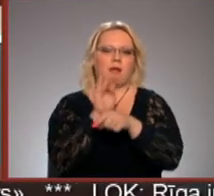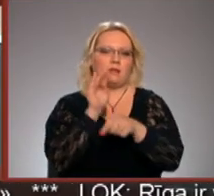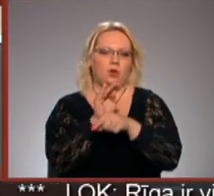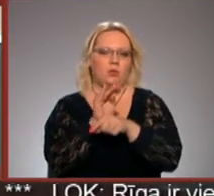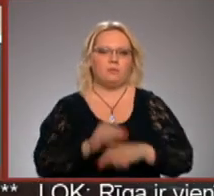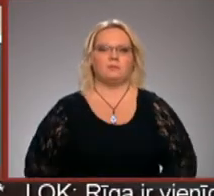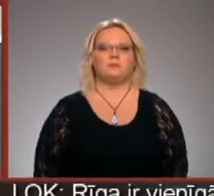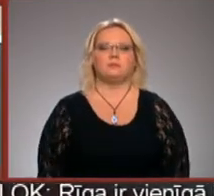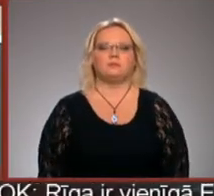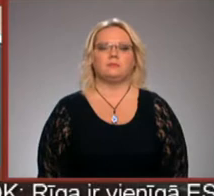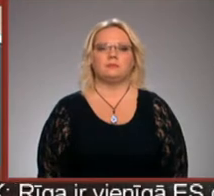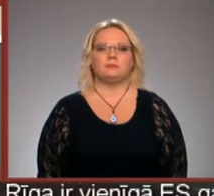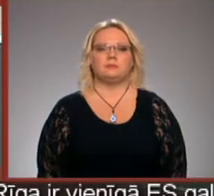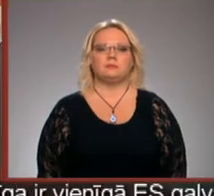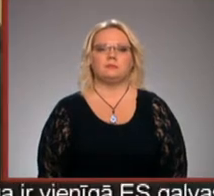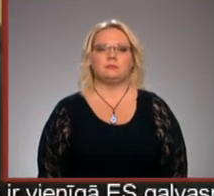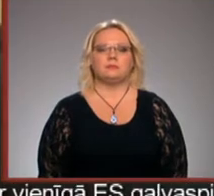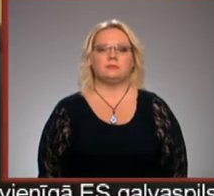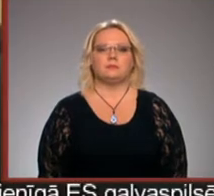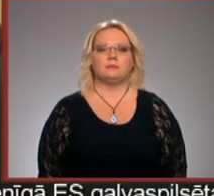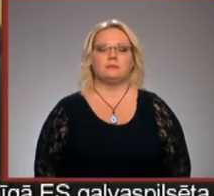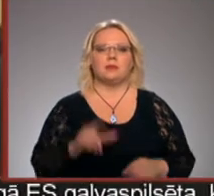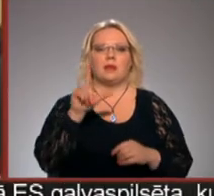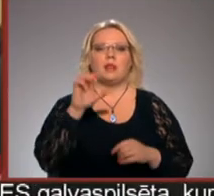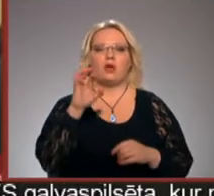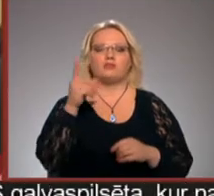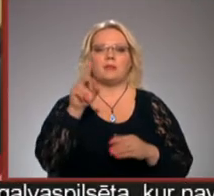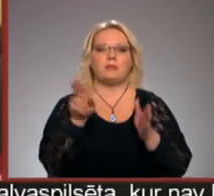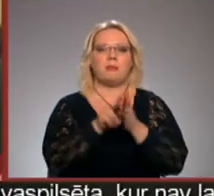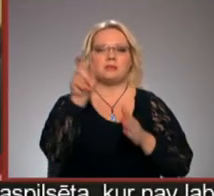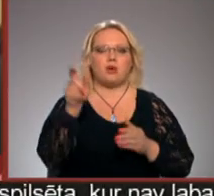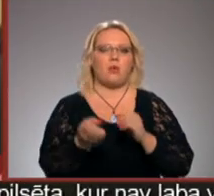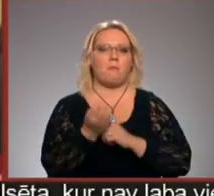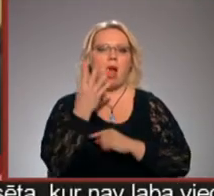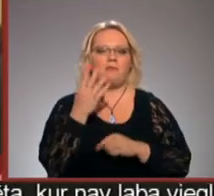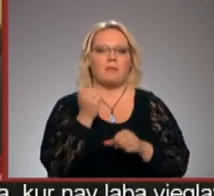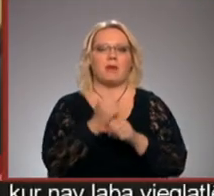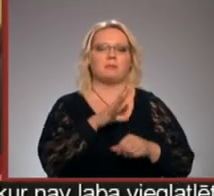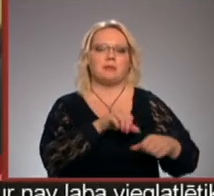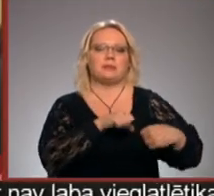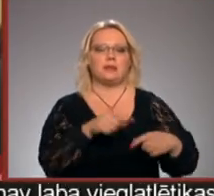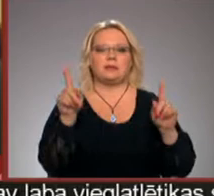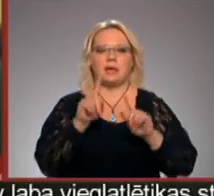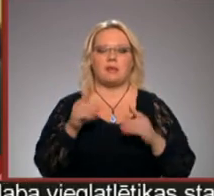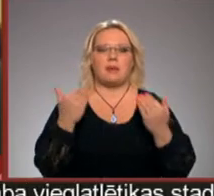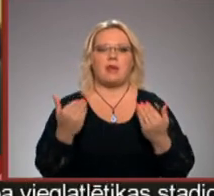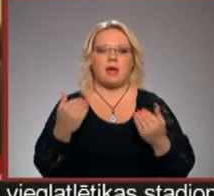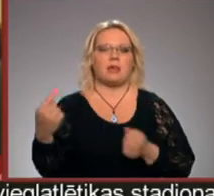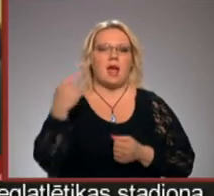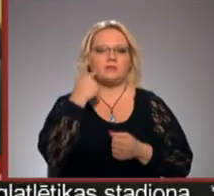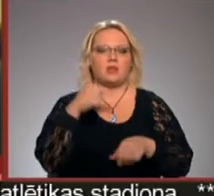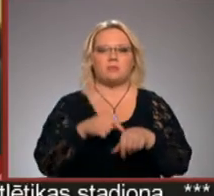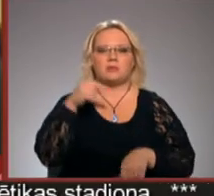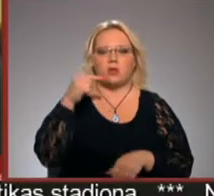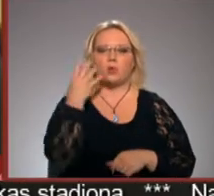turpina Latgales kolēģi. Antons Lačmāls ir pensionārs no balviem. Darbs bija cirtslieta, taču šodien pārņēma aizvainojami